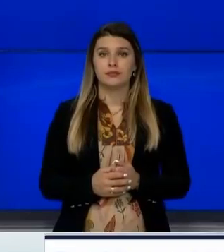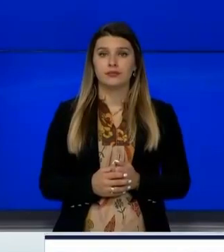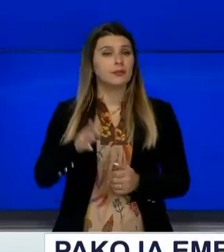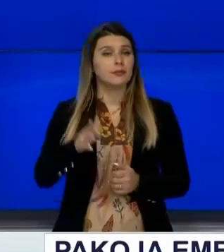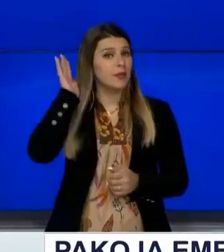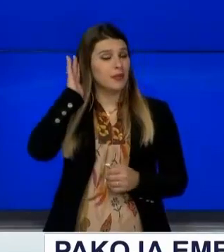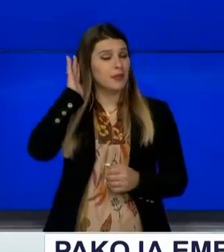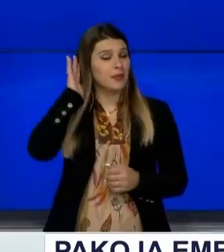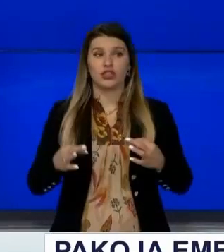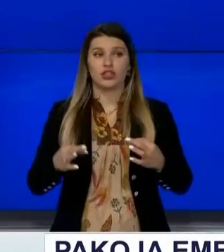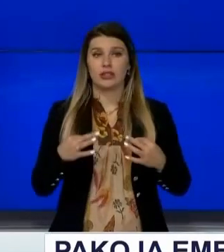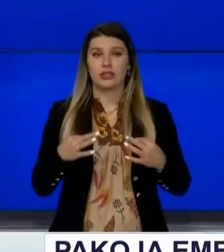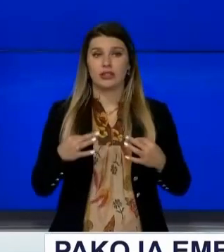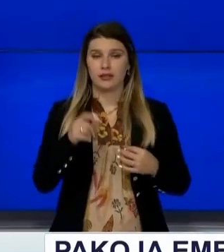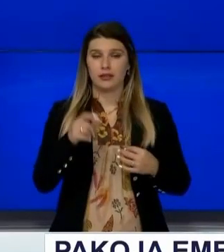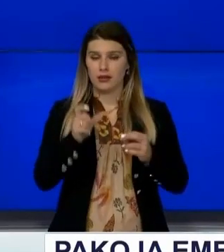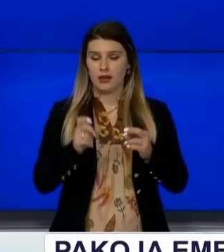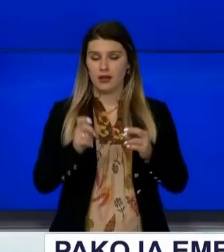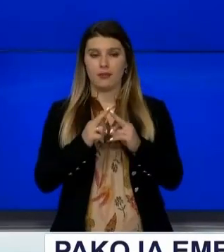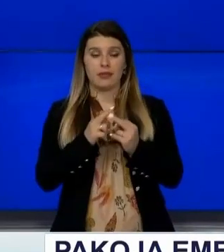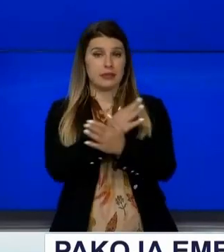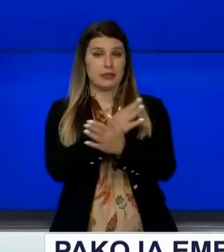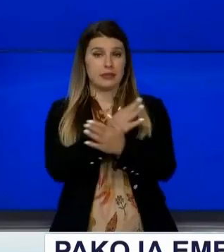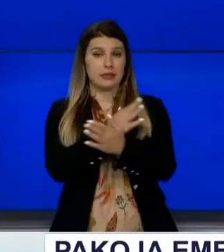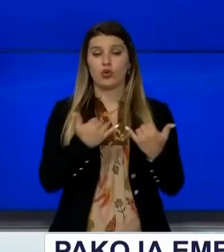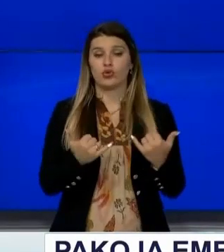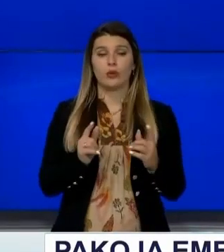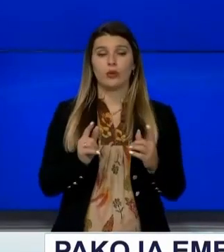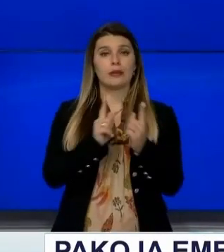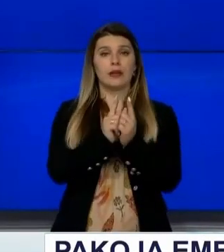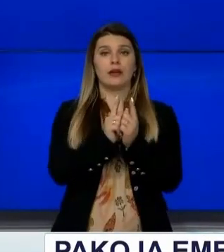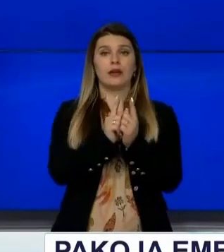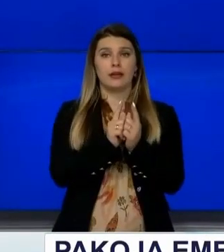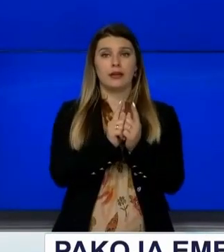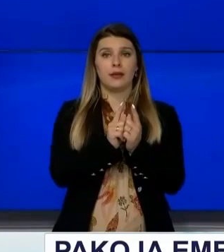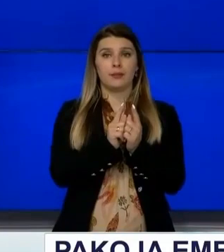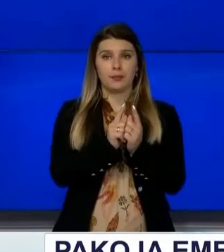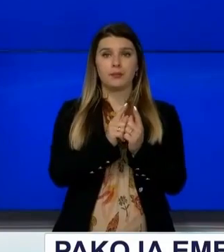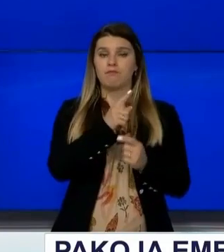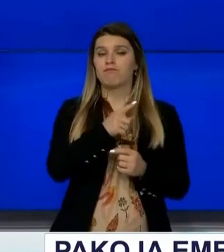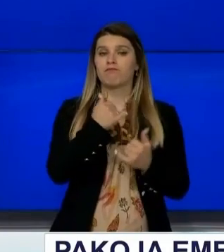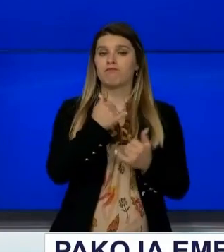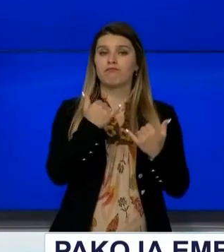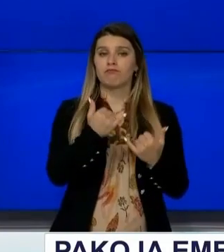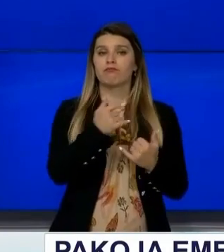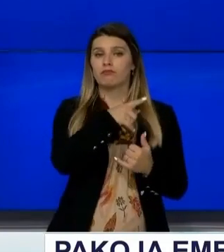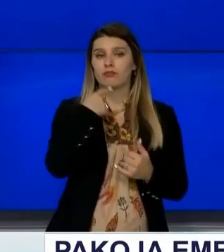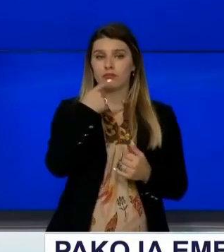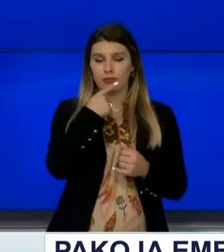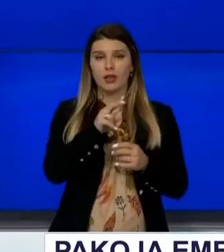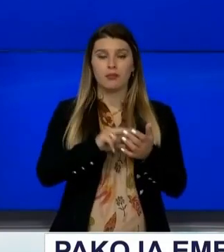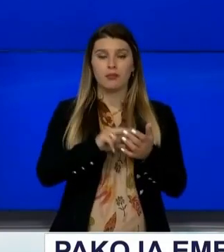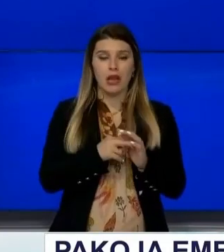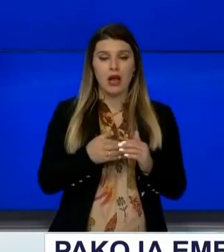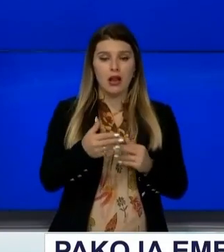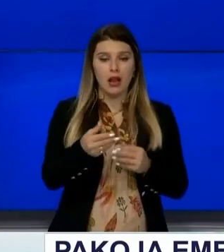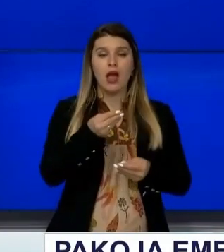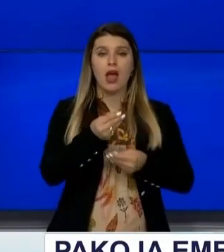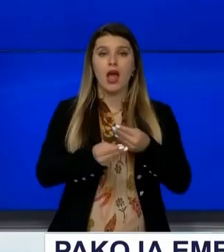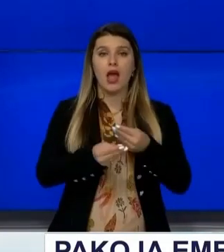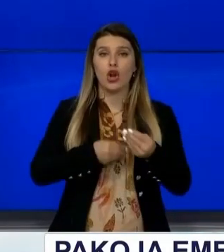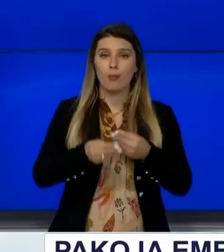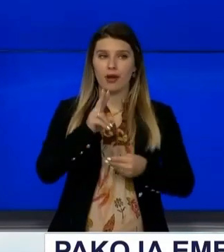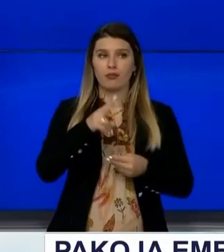Ministri Shëndetsis Armen Zemaj sot është takuar me stradën Kuj njoftoj se ata dhëtë përshia në paketën ekonomike për